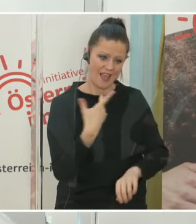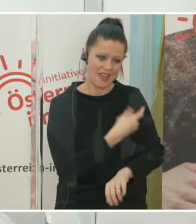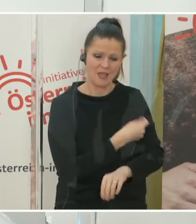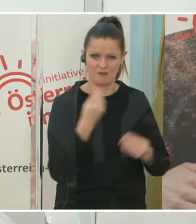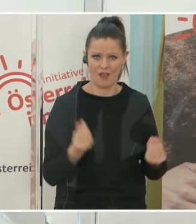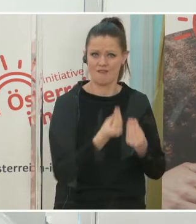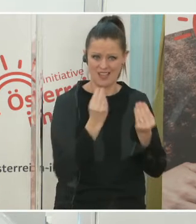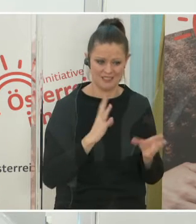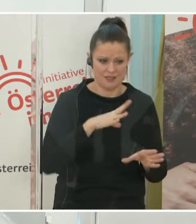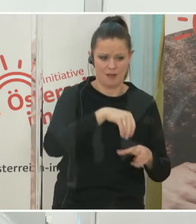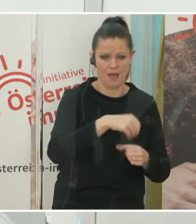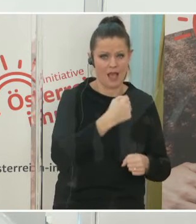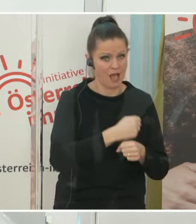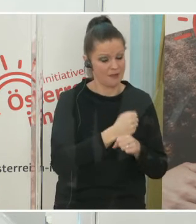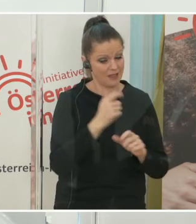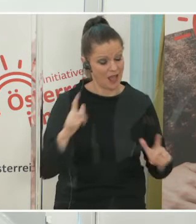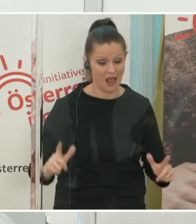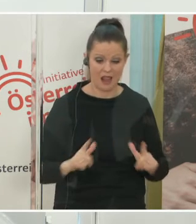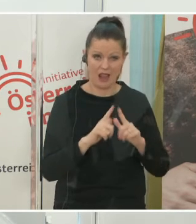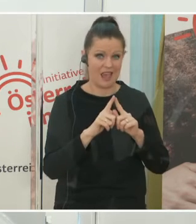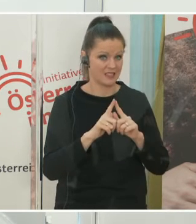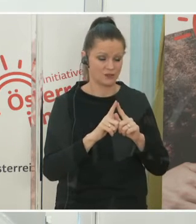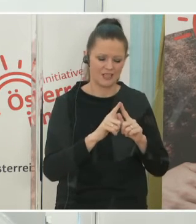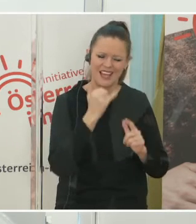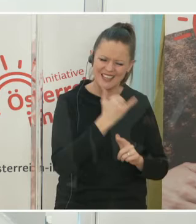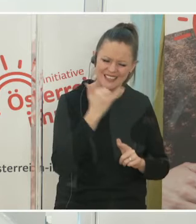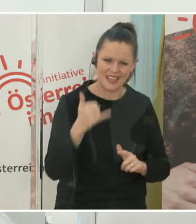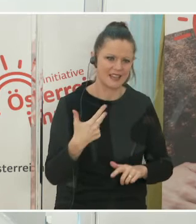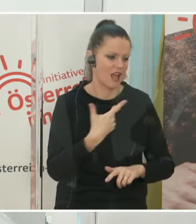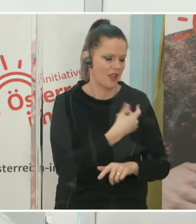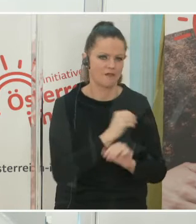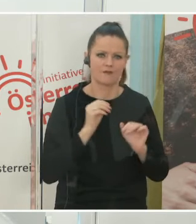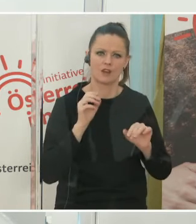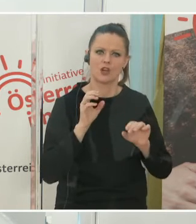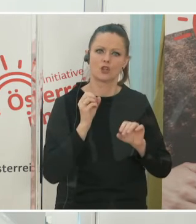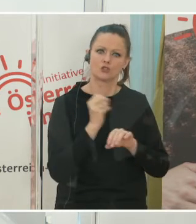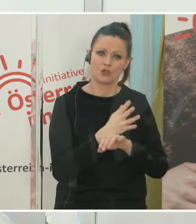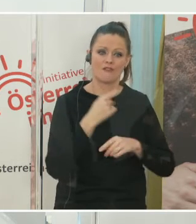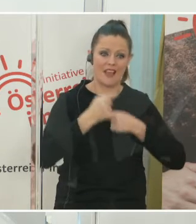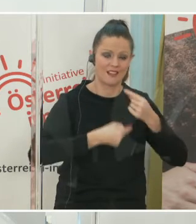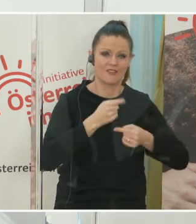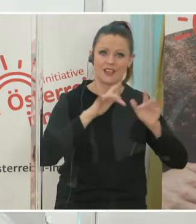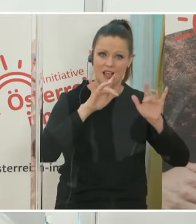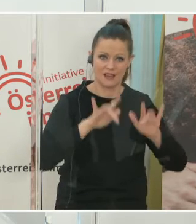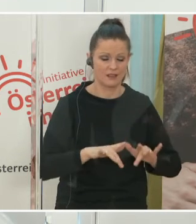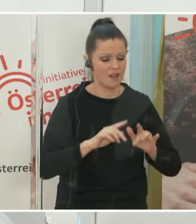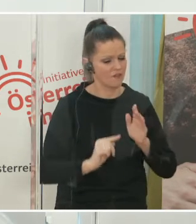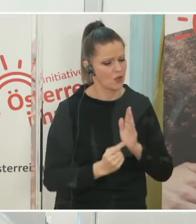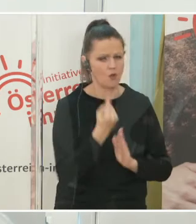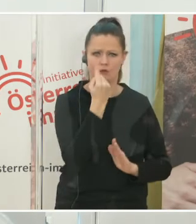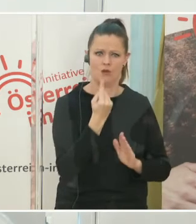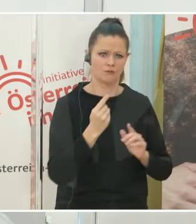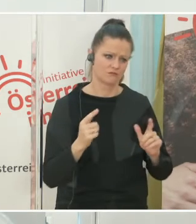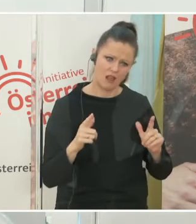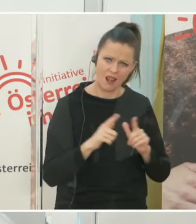dass das wirklich eine Leistung ist. Jeder Impfstoff, der entwickelt ist, der sicher und wirksam ist, ist eine hervorragende Leistung und ich